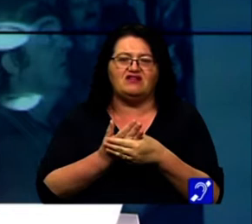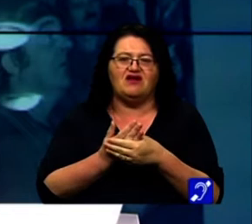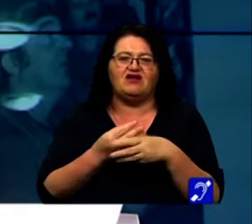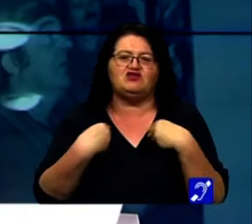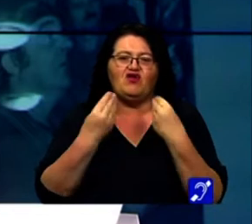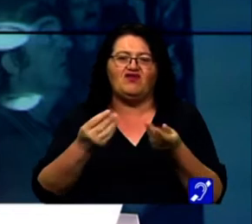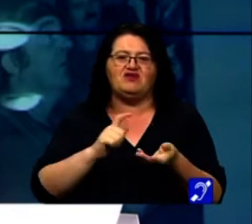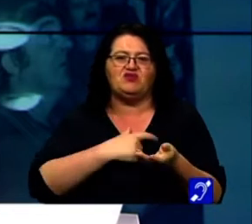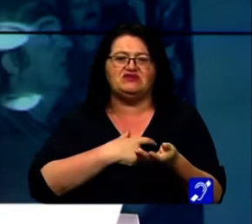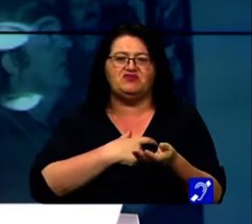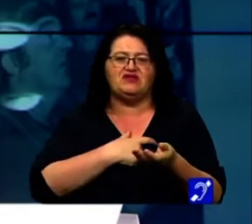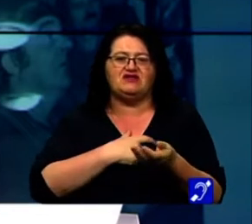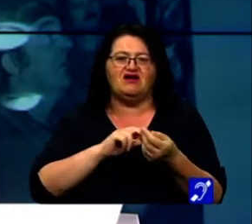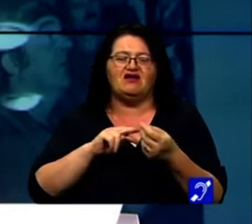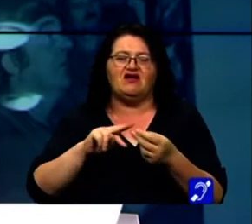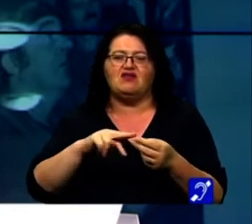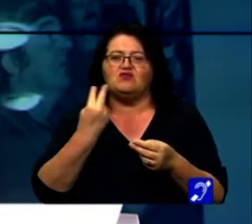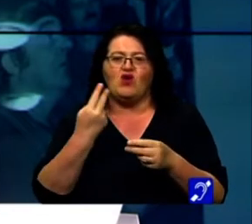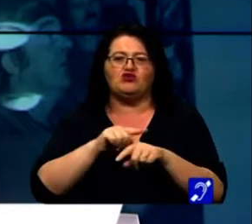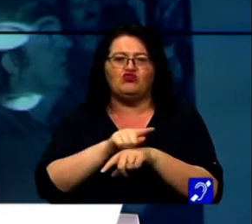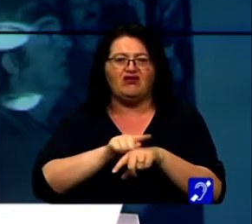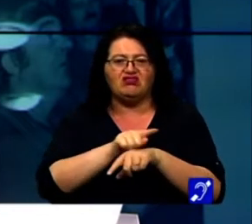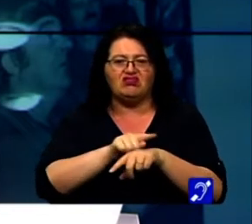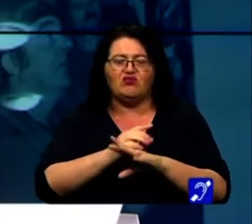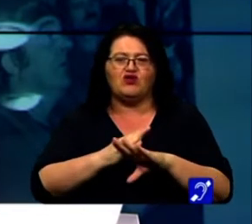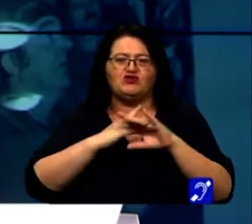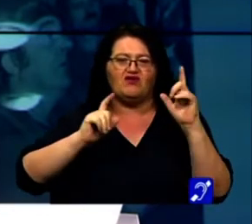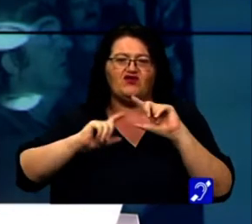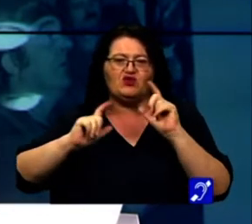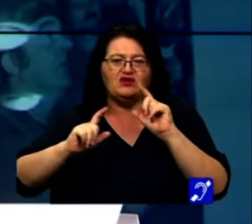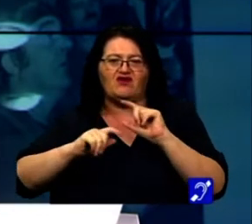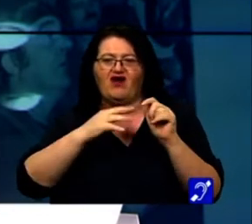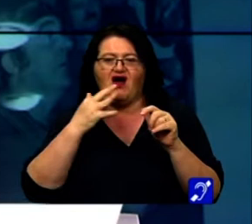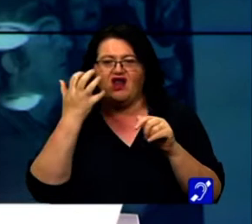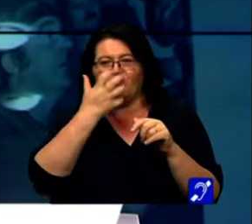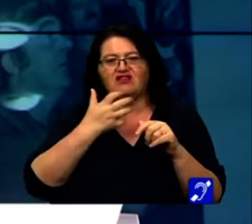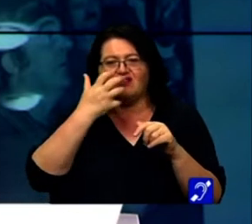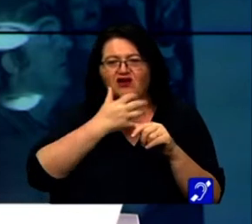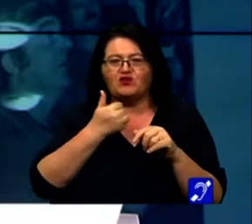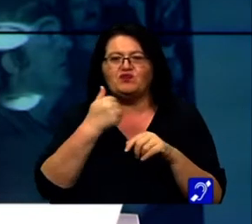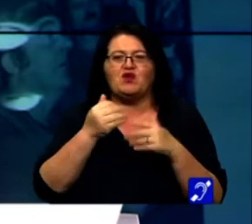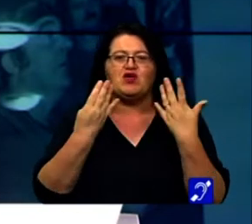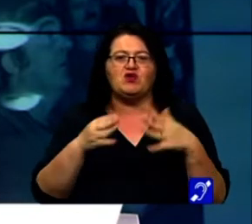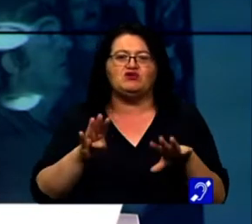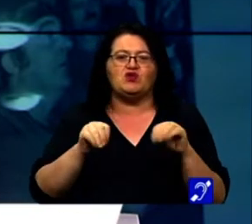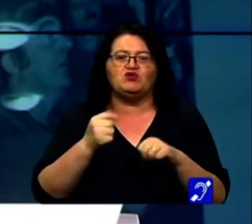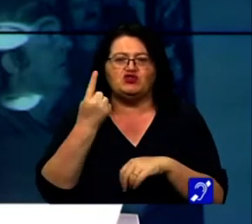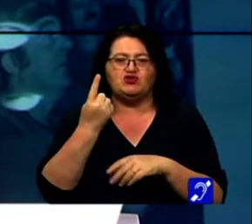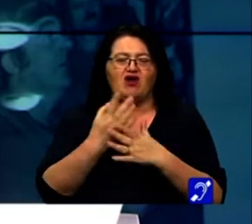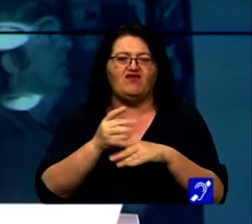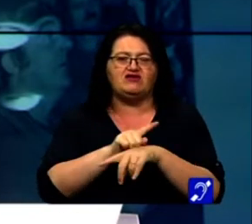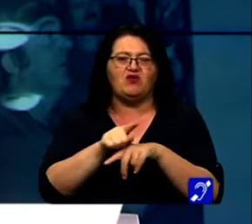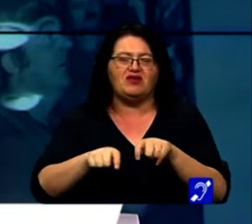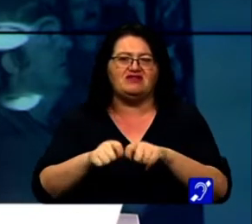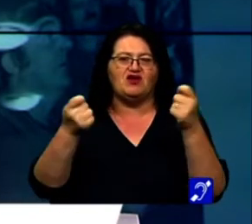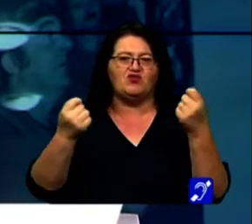oferit posibilitatea unei întoarceri în timp, prin intermediul fotografiilor alb-negru. În 1991 a fost momentul